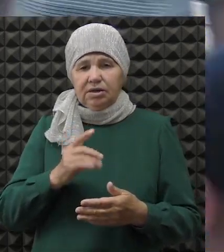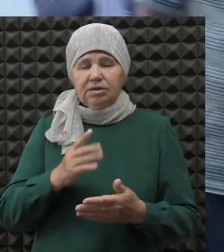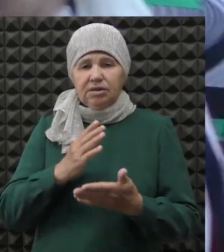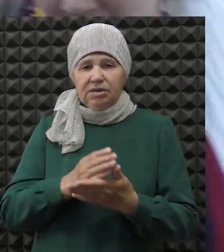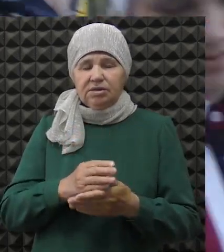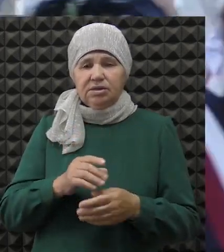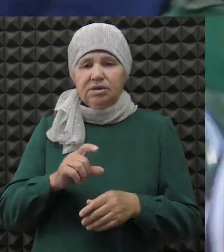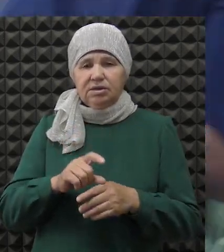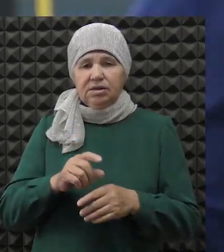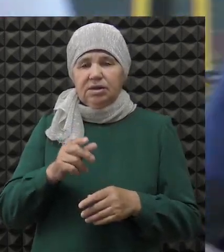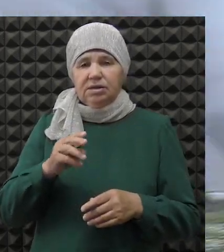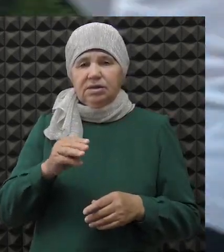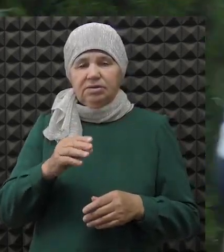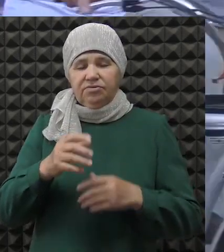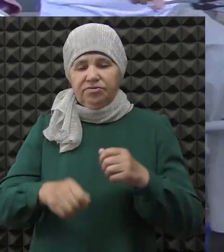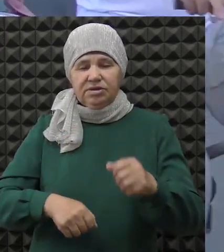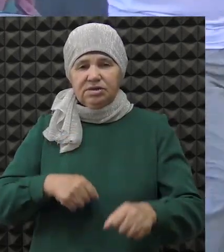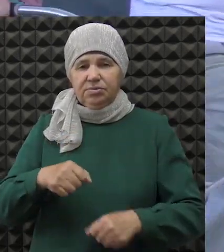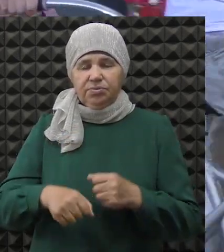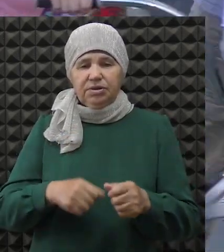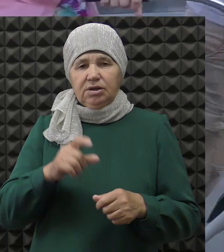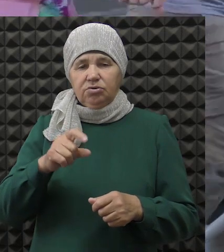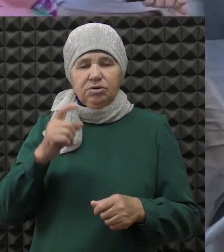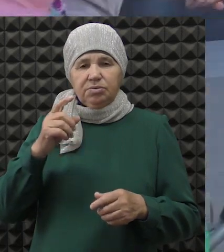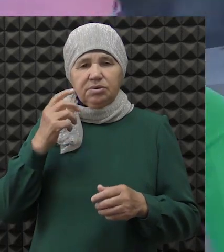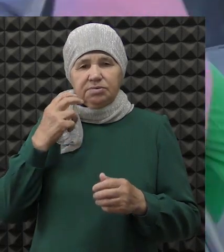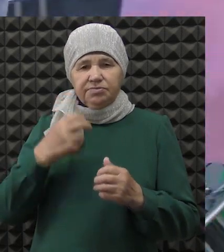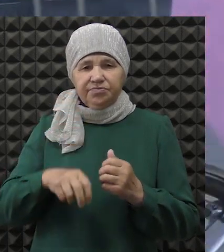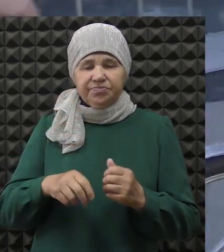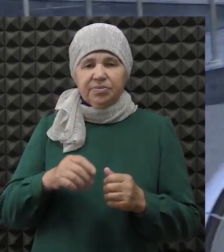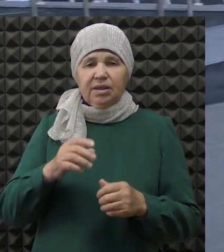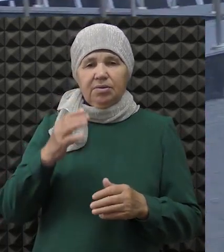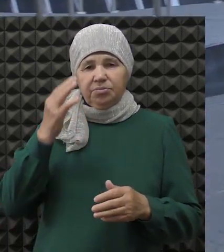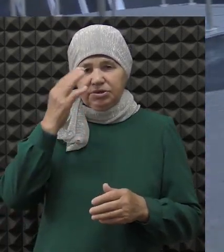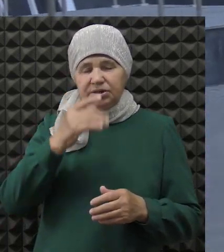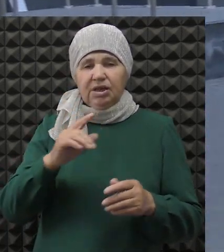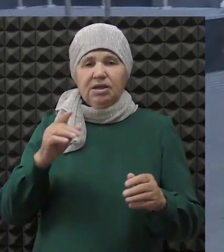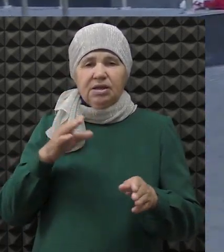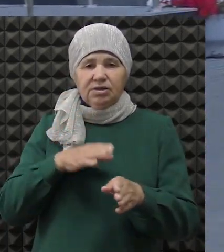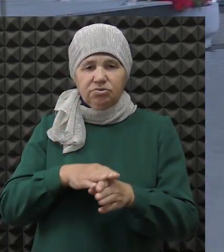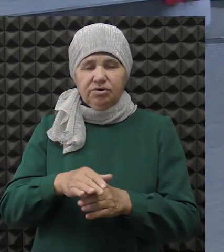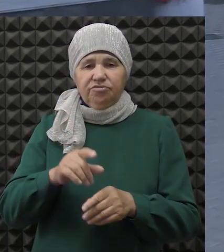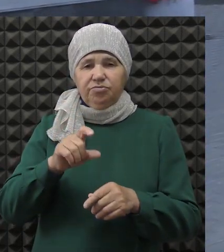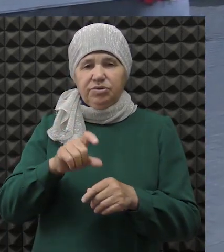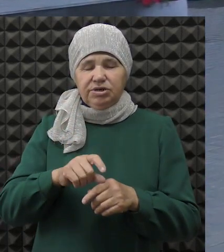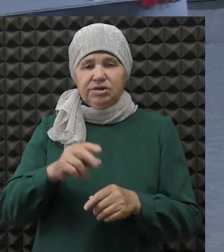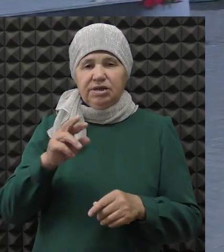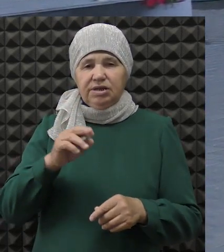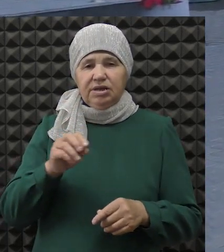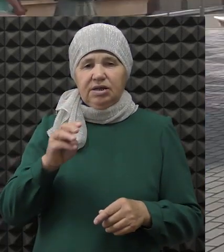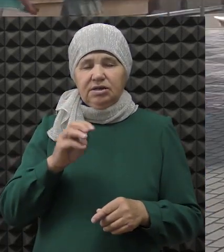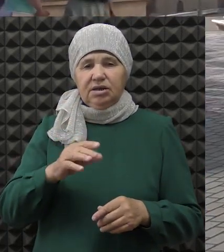велотандемы. Прогулка на велосипеде для многих людей с ограничениями здоровья – мечта, которая осуществилась в Вердаме.